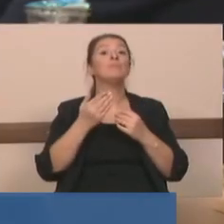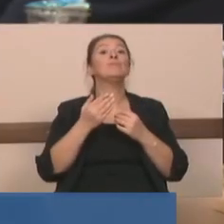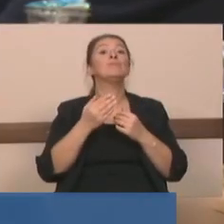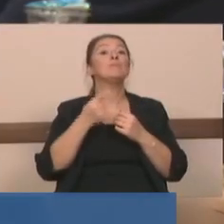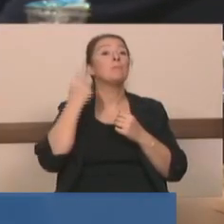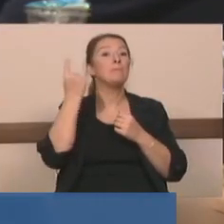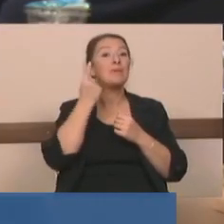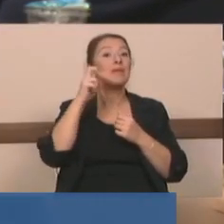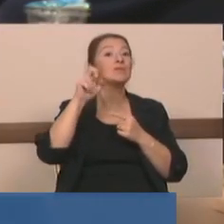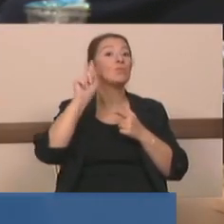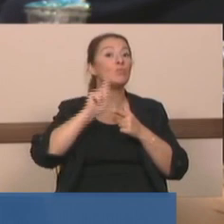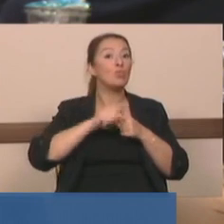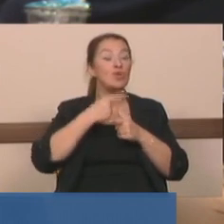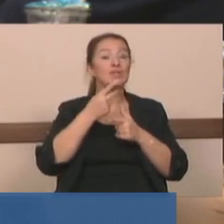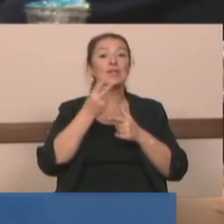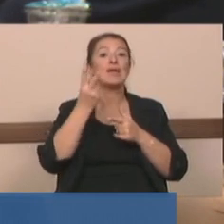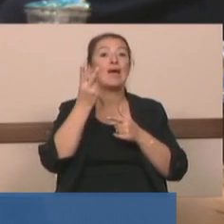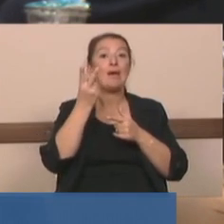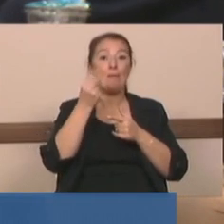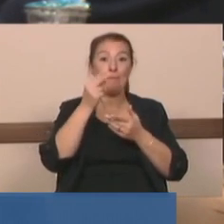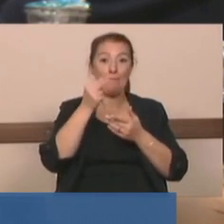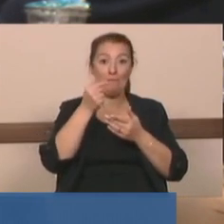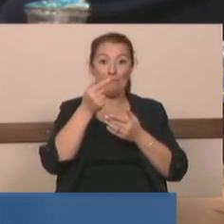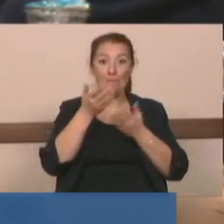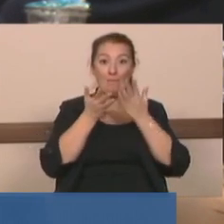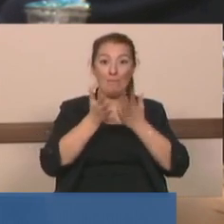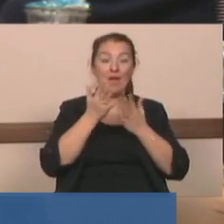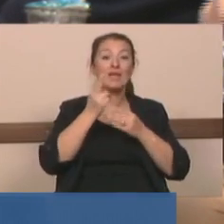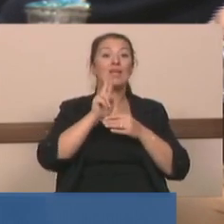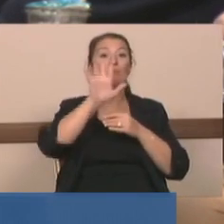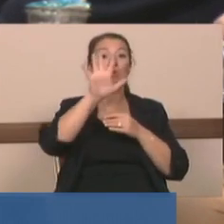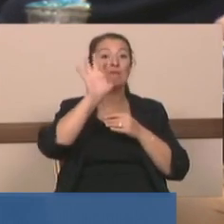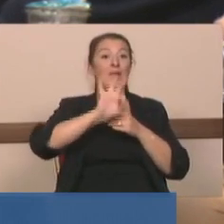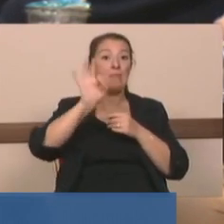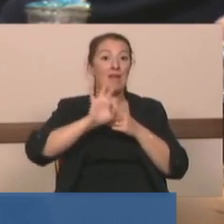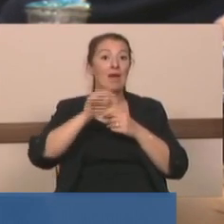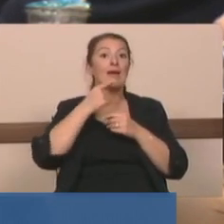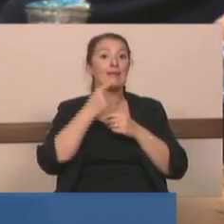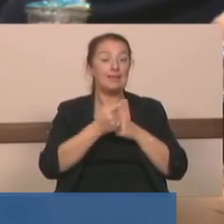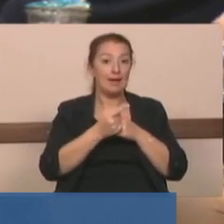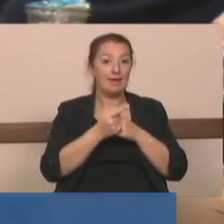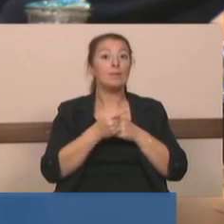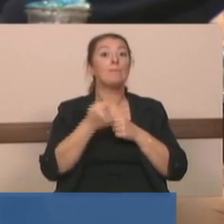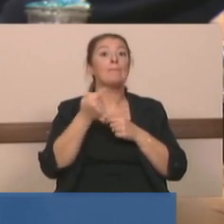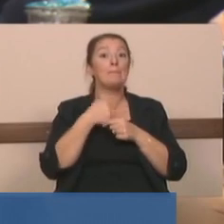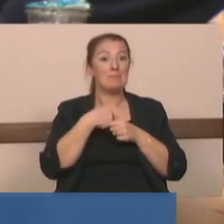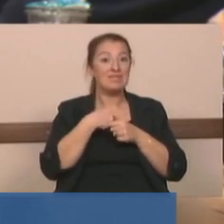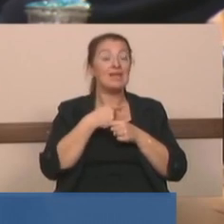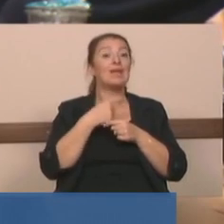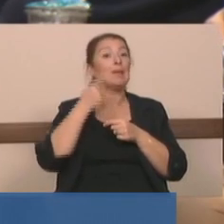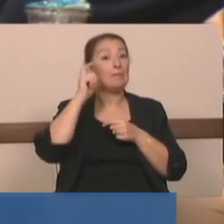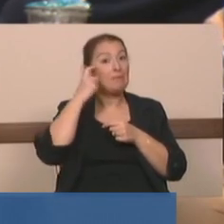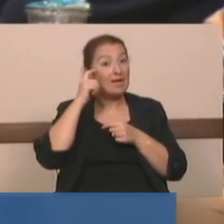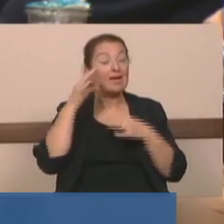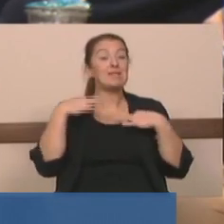projenin maliyetiyle ilgili yetmiş beş milyar gibi bir rakamdan bahsettiler. Bizdeki bilgilerle Sayın